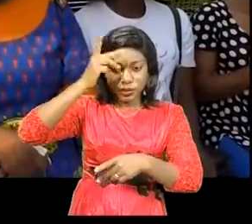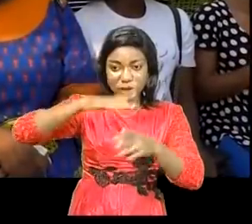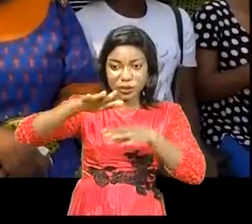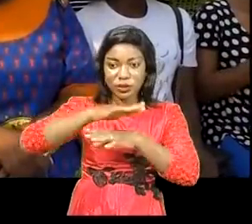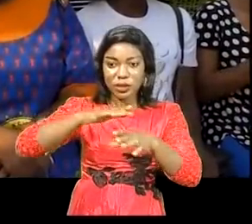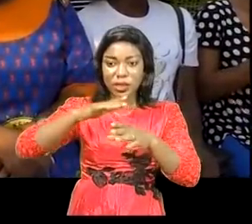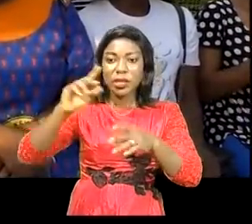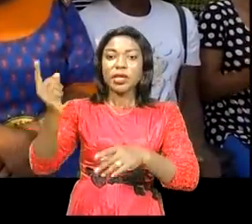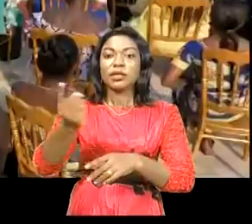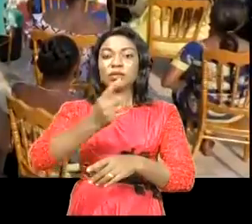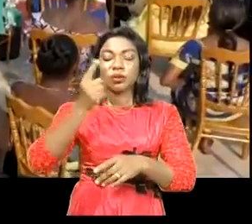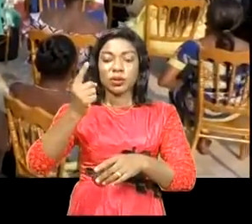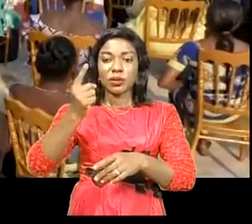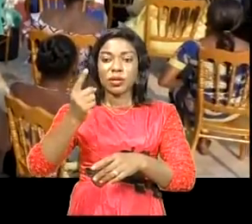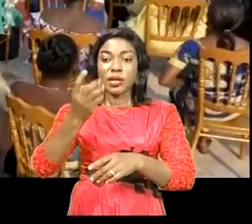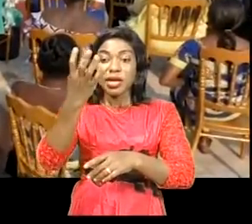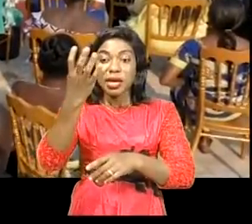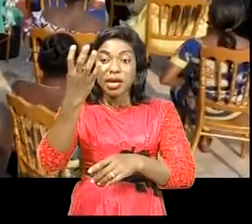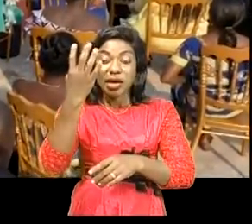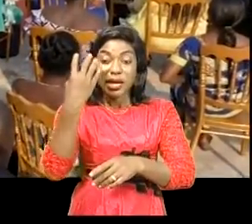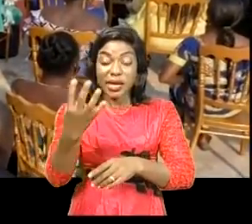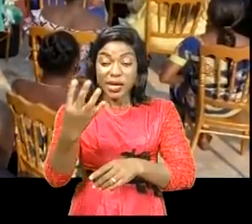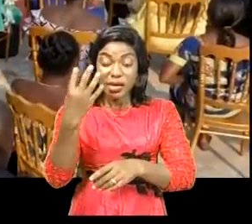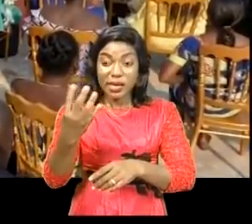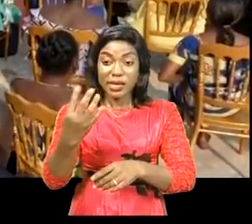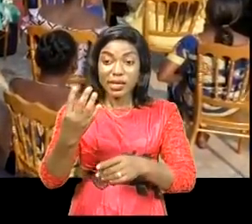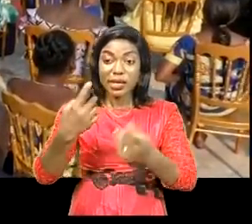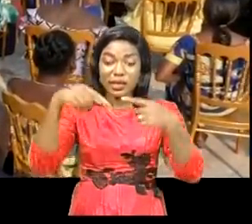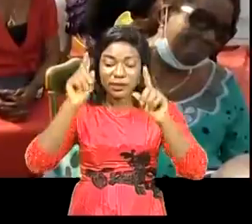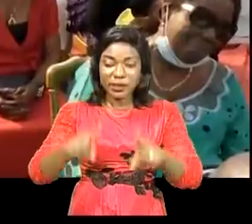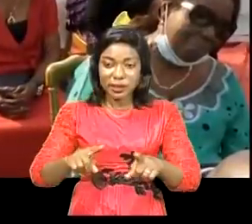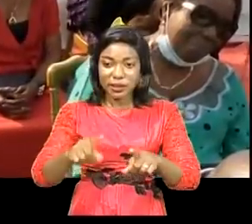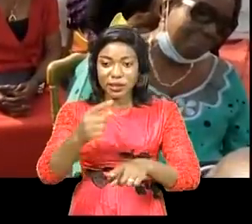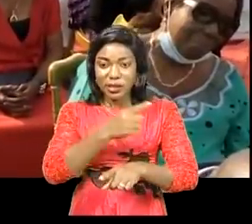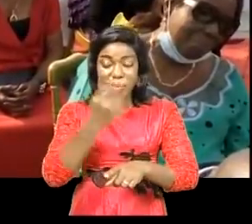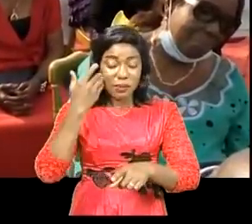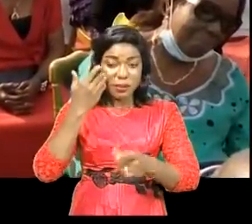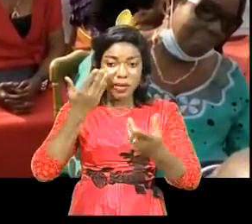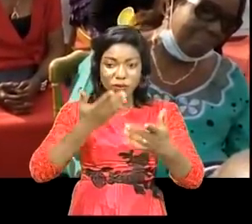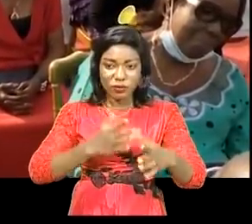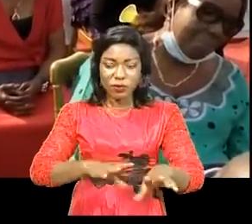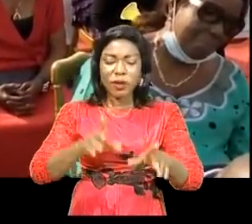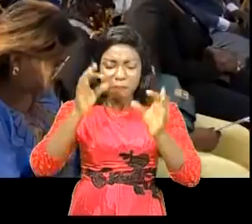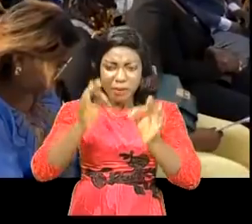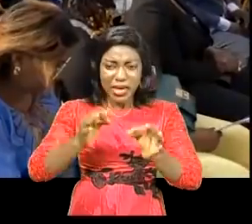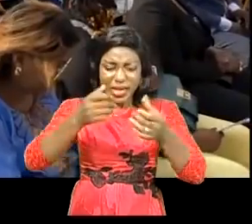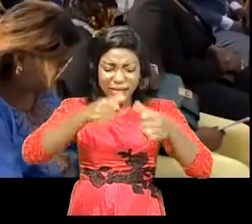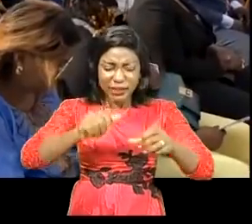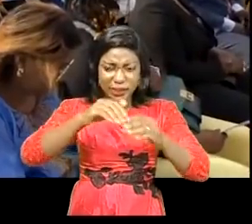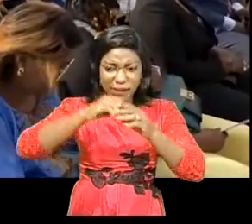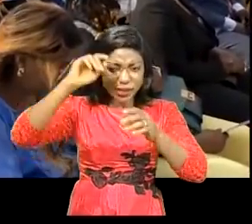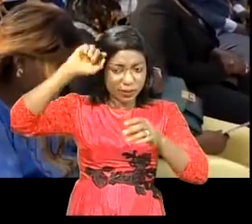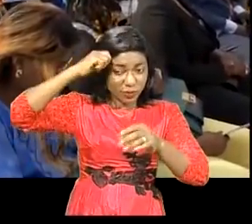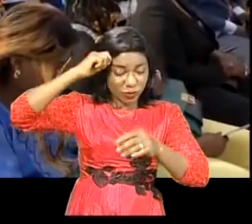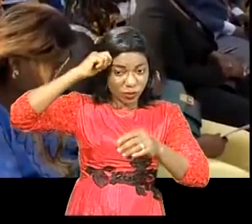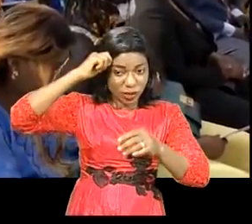scène nationale 44 ans après sa mort Edmond Zainzalandou est encore présent dans la mémoire collective à